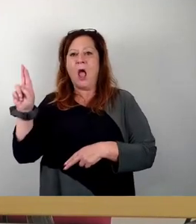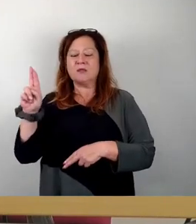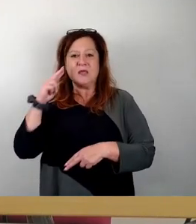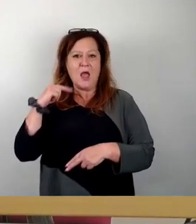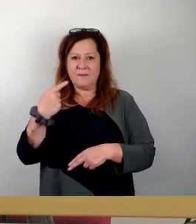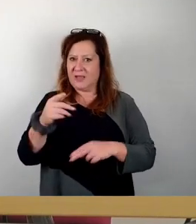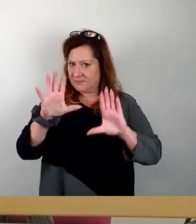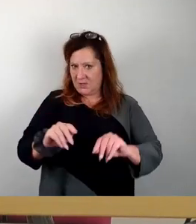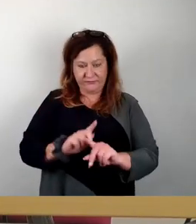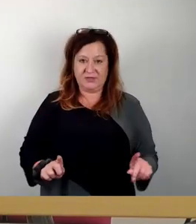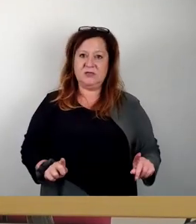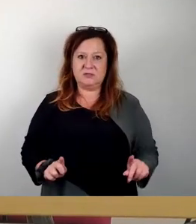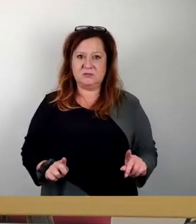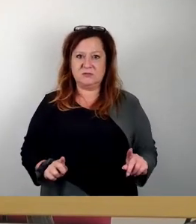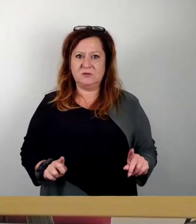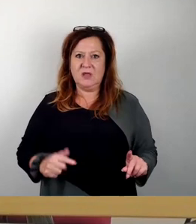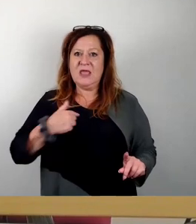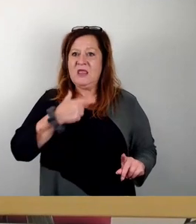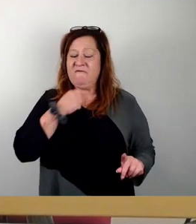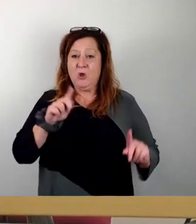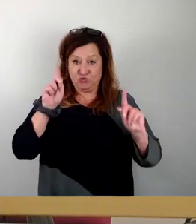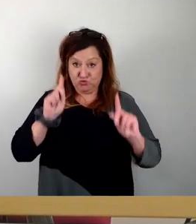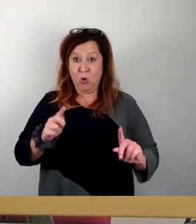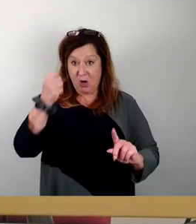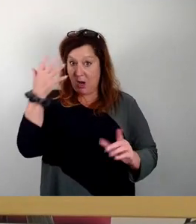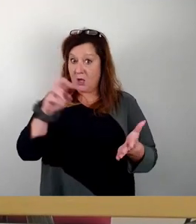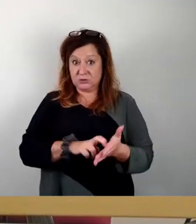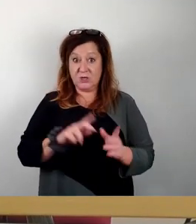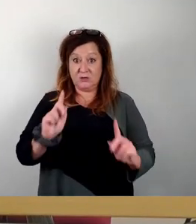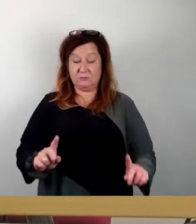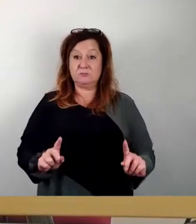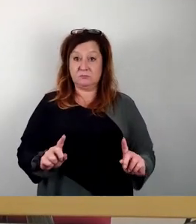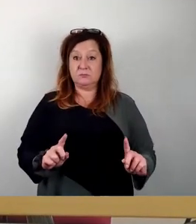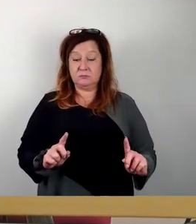Ich will es ja nur klarstellen. Ich will es ja nur klarstellen.